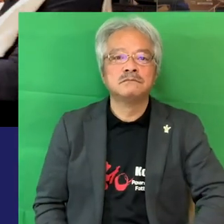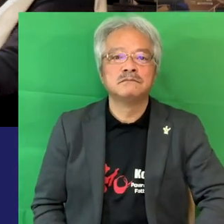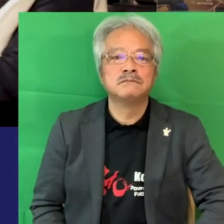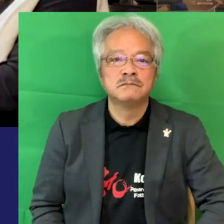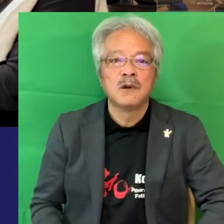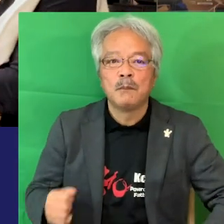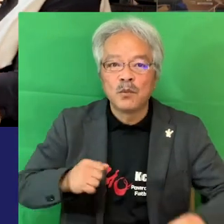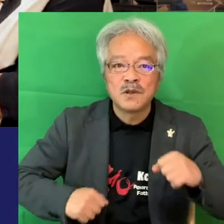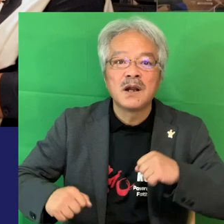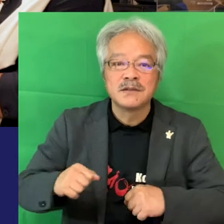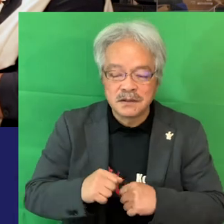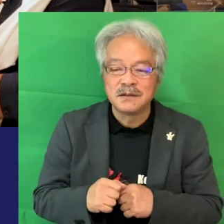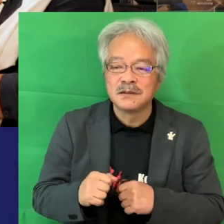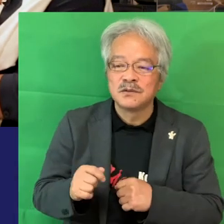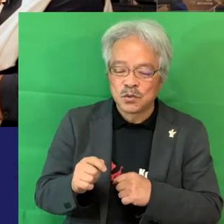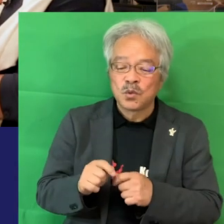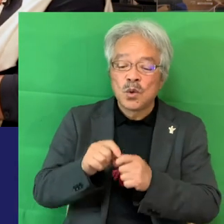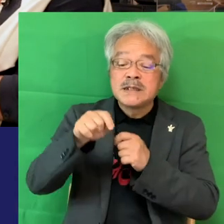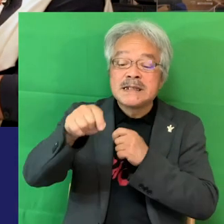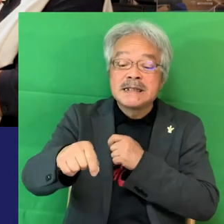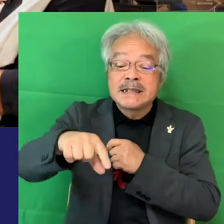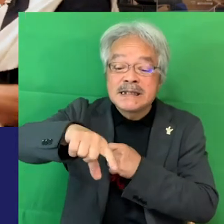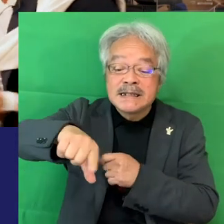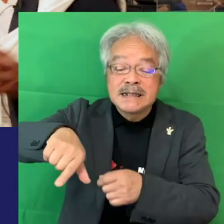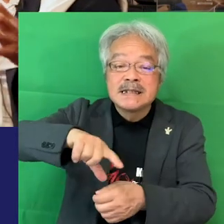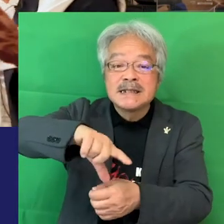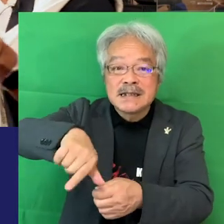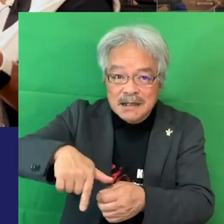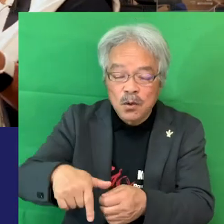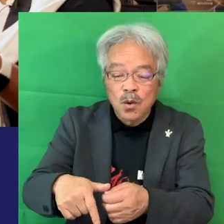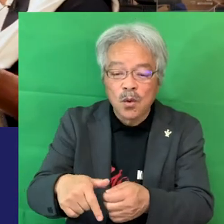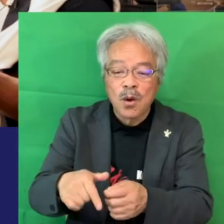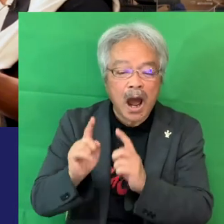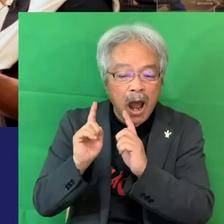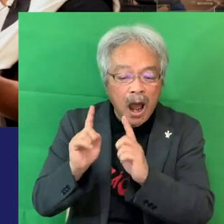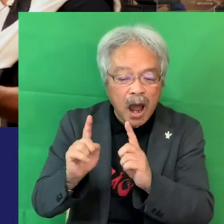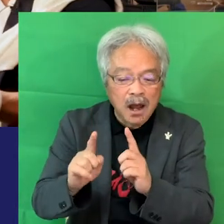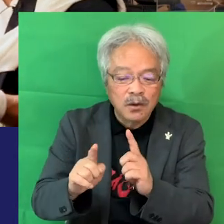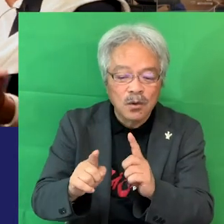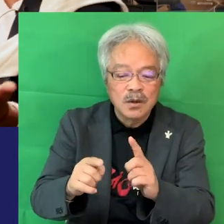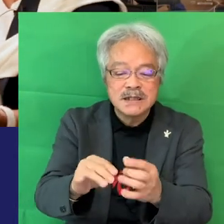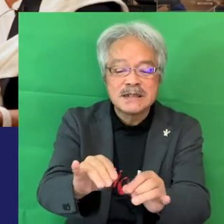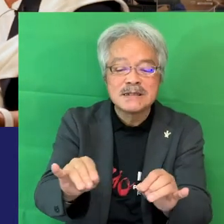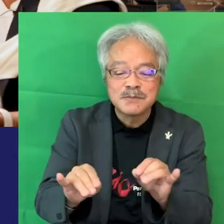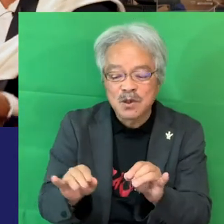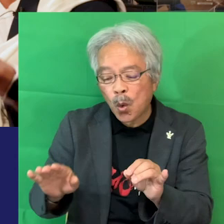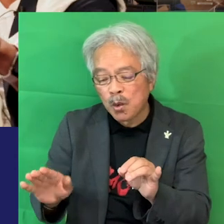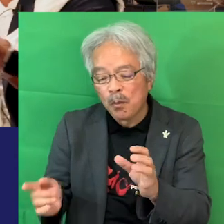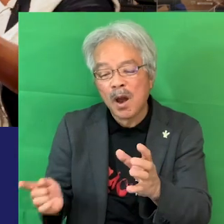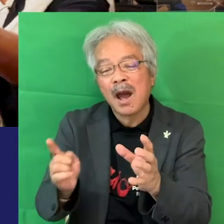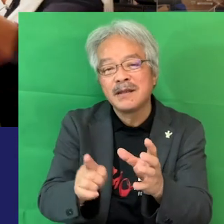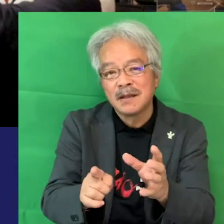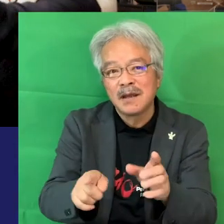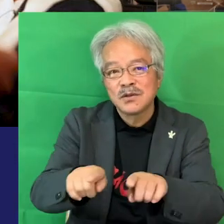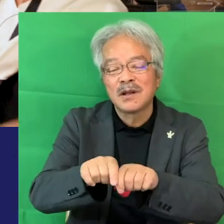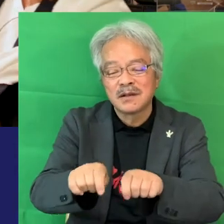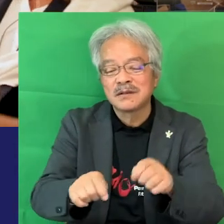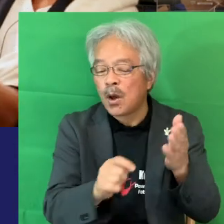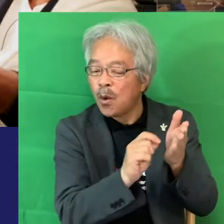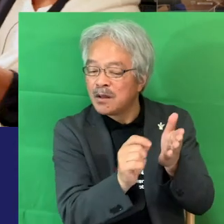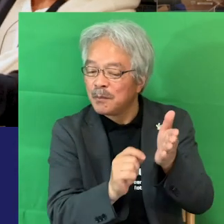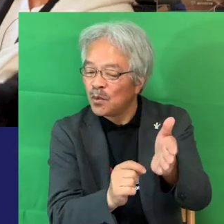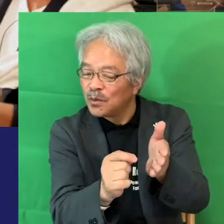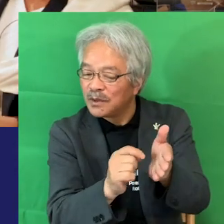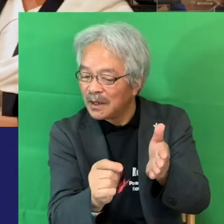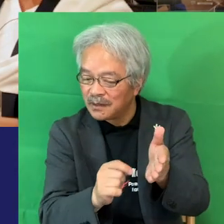普通に地域の少年のチームでもやっぱり入ってやってることがいますよそれをホワイトボードでやったりとか作戦